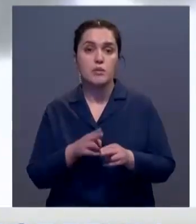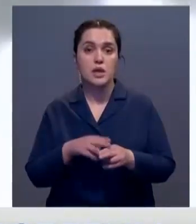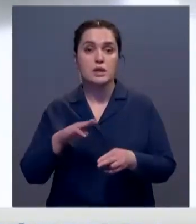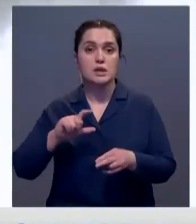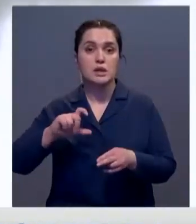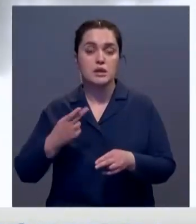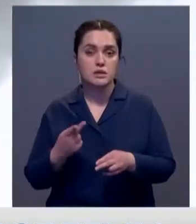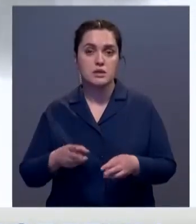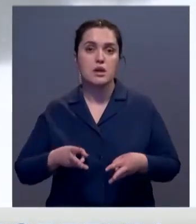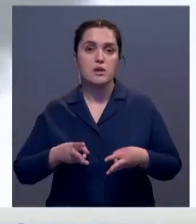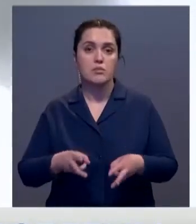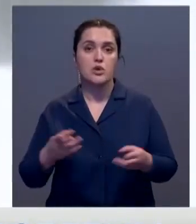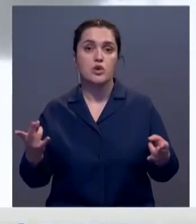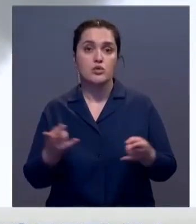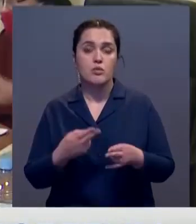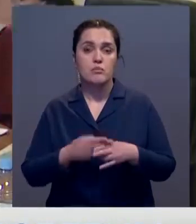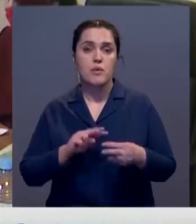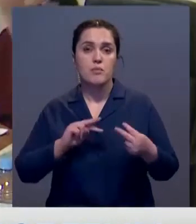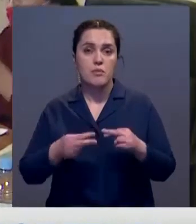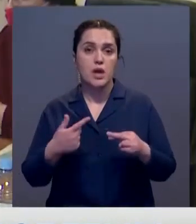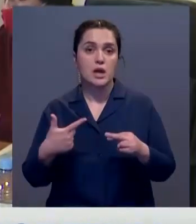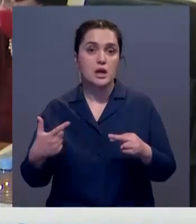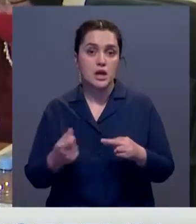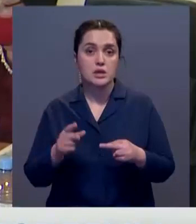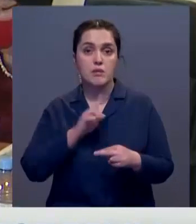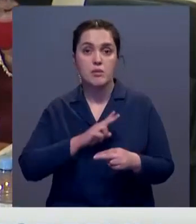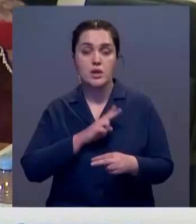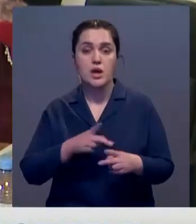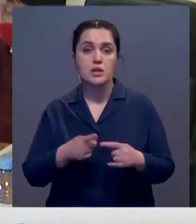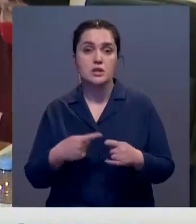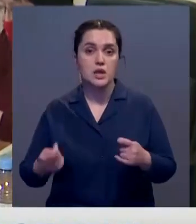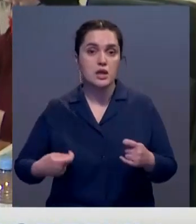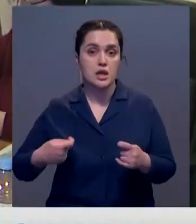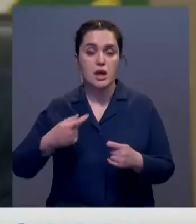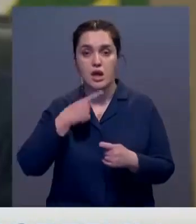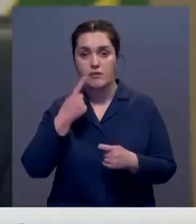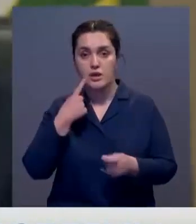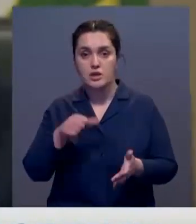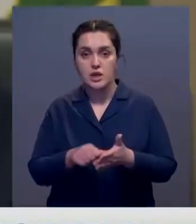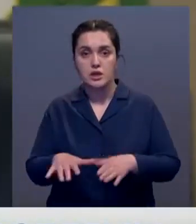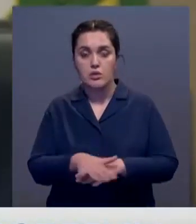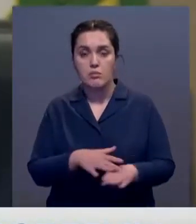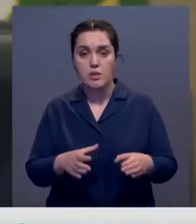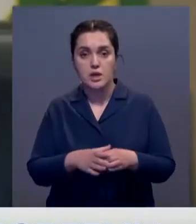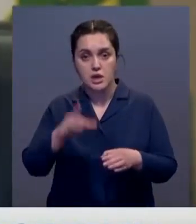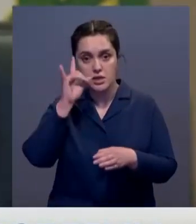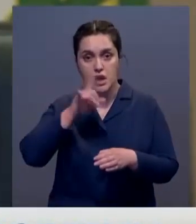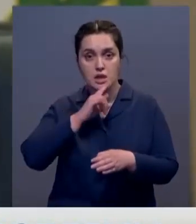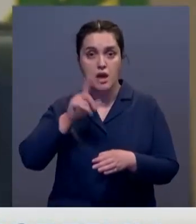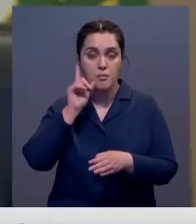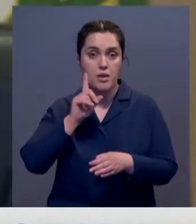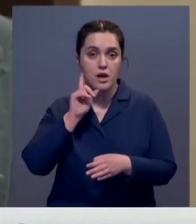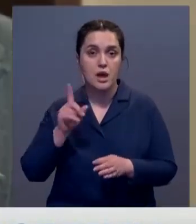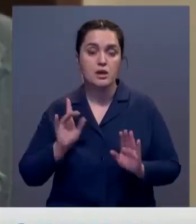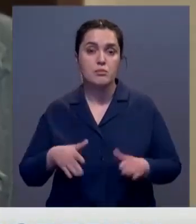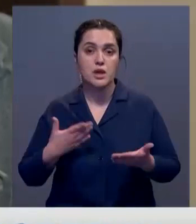еще значительное воздействие оказывают ТЭЦ. Их нужно перевести на газ. Однако работа в этом направлении затянулась, говорят члены Народной партии Казахстана.